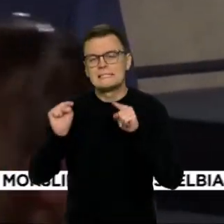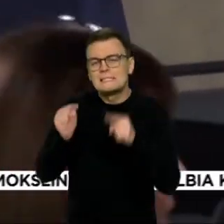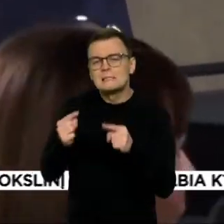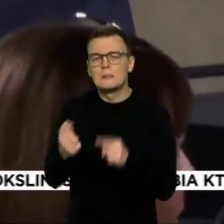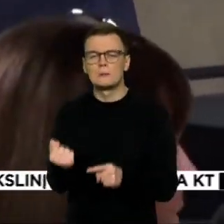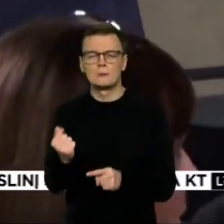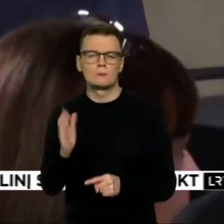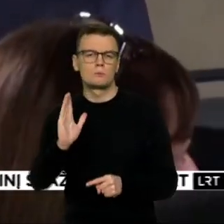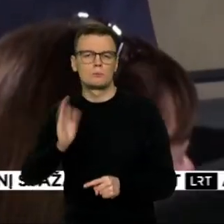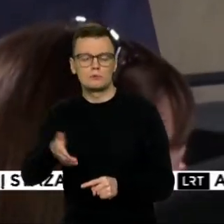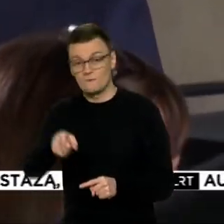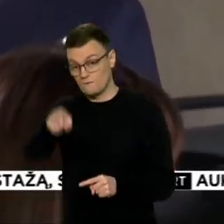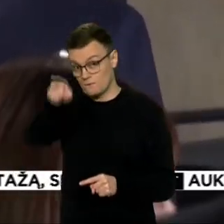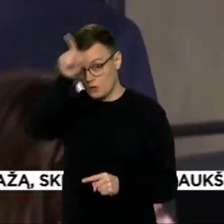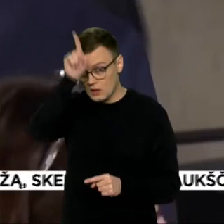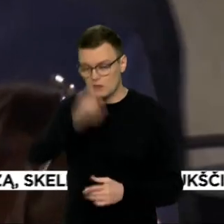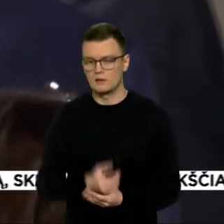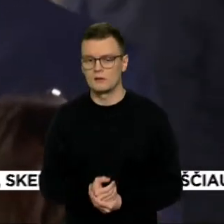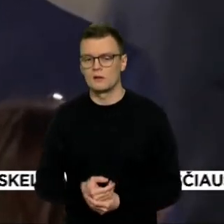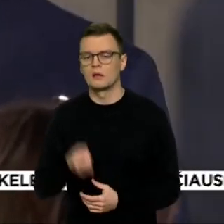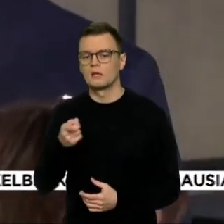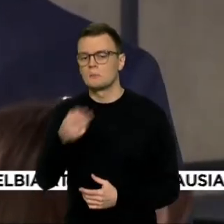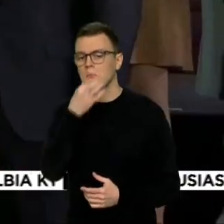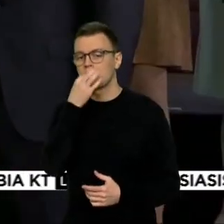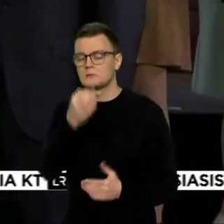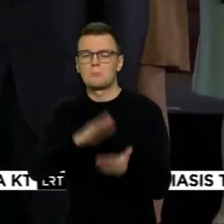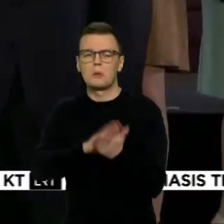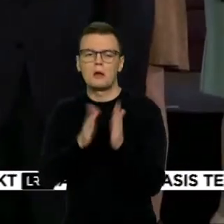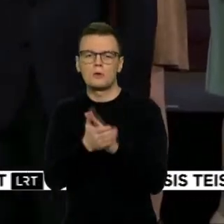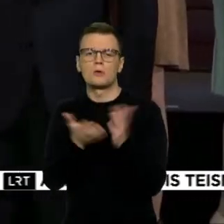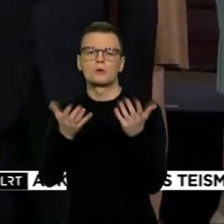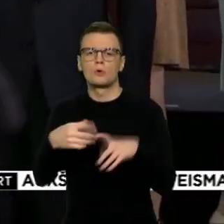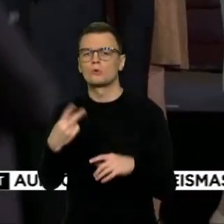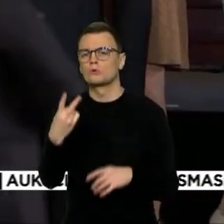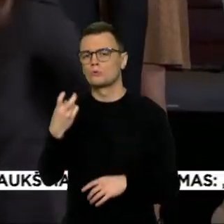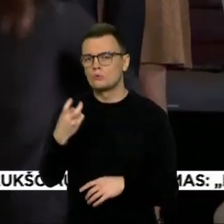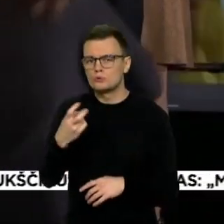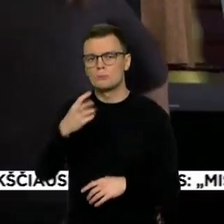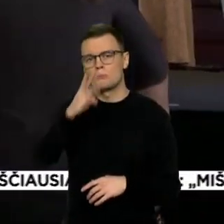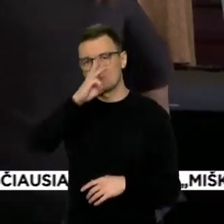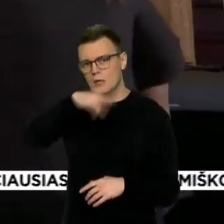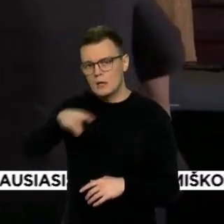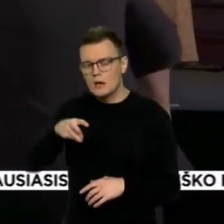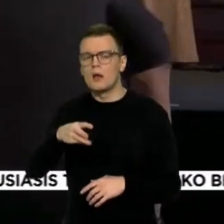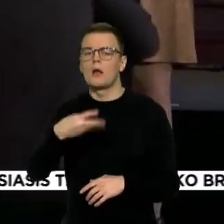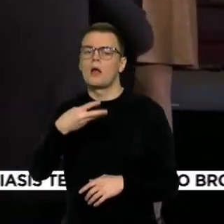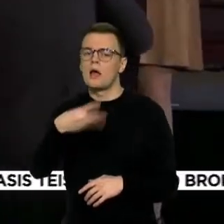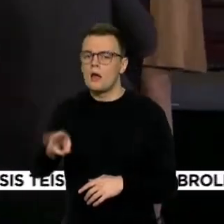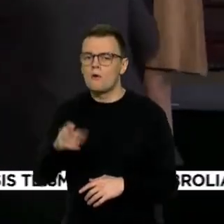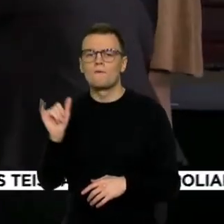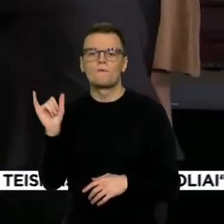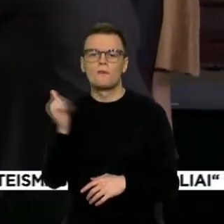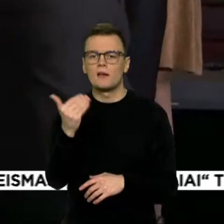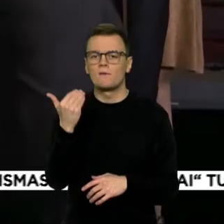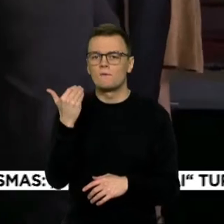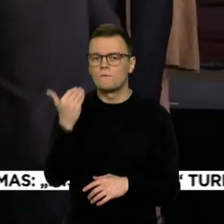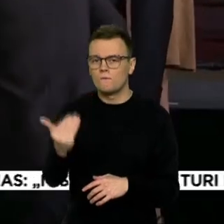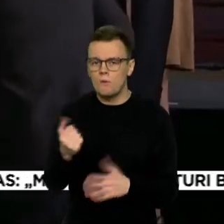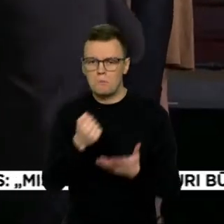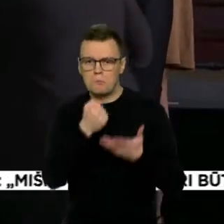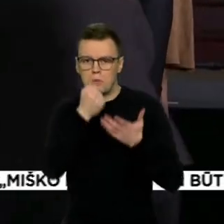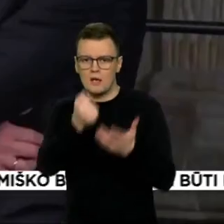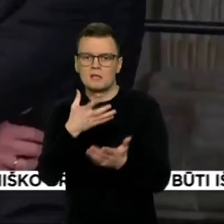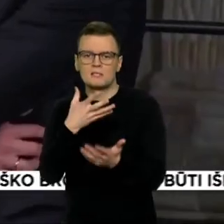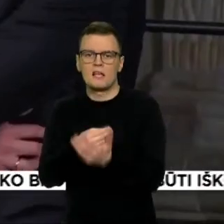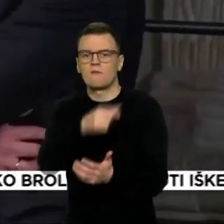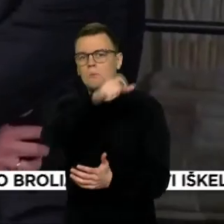Vokietija, pareiškusi, kad yra parengusi 200 milijardų eurų vertės paketą, kurį išdalins savo piliečiams ir pramoniai. Šalis, kurios